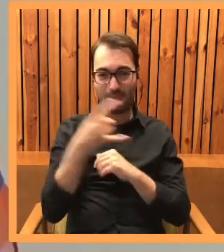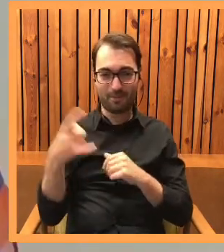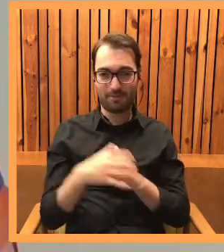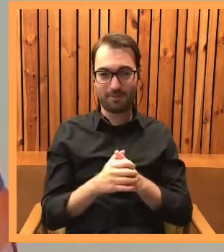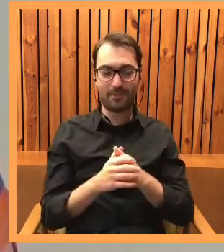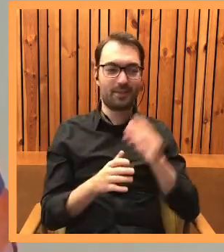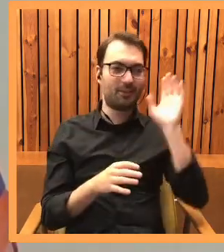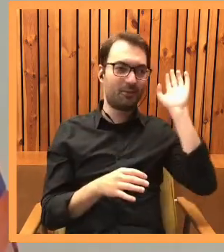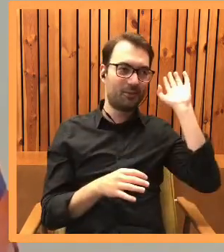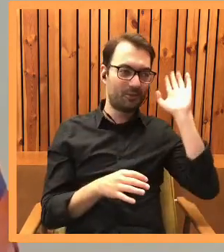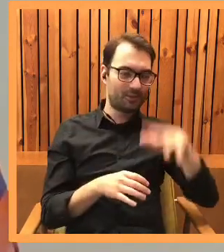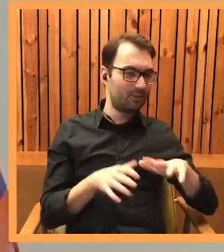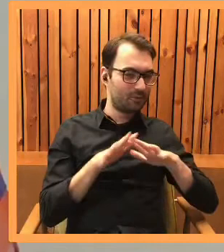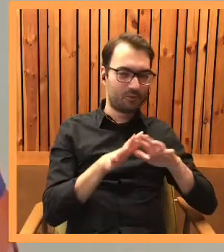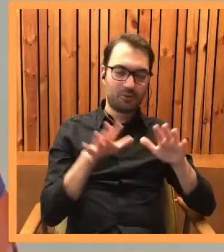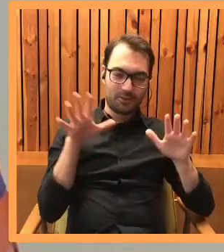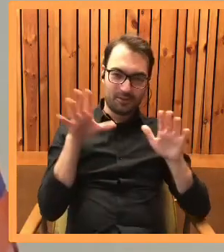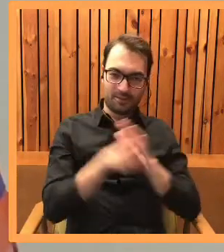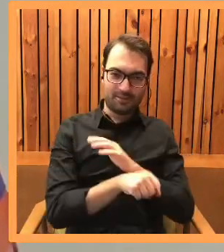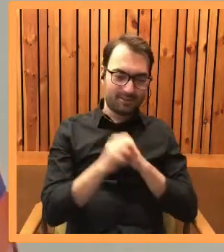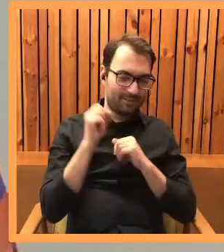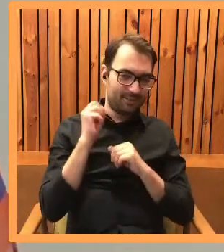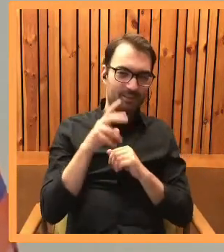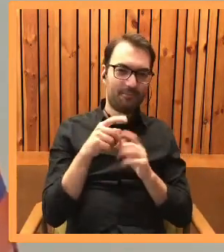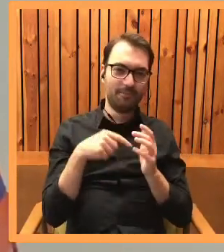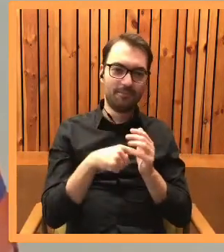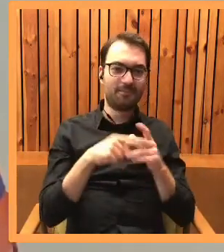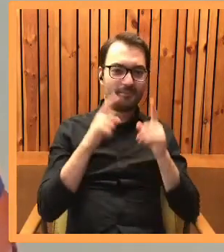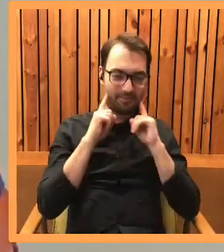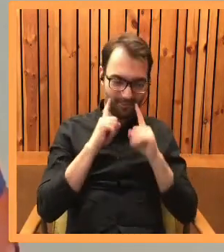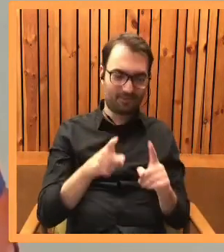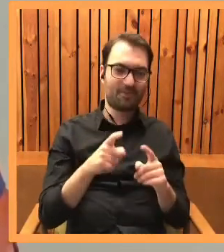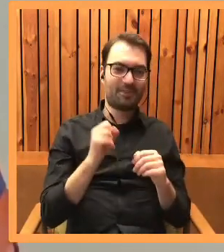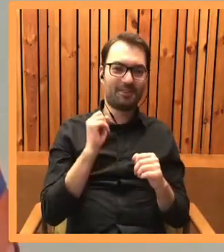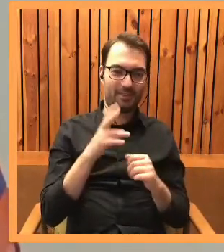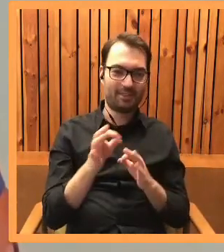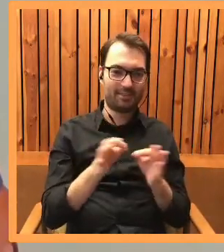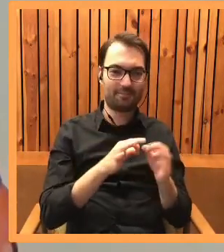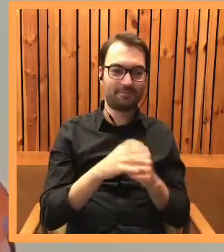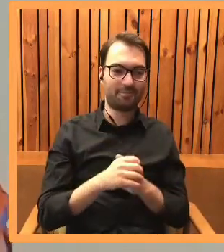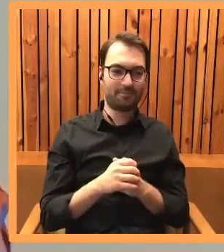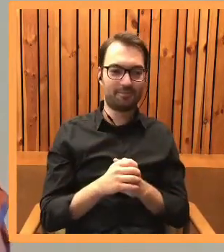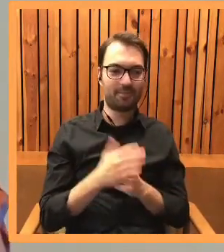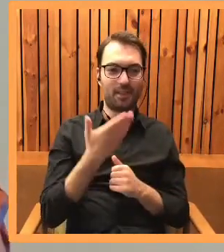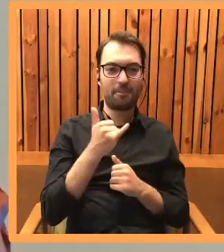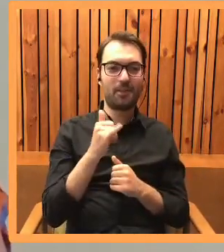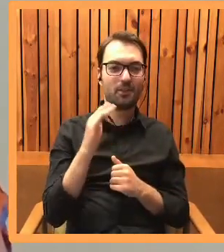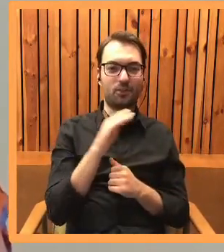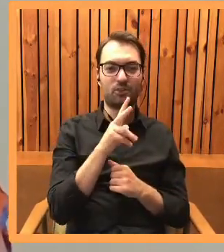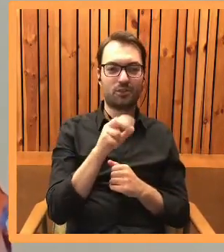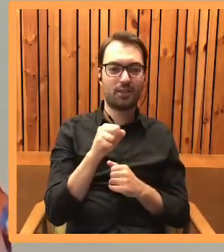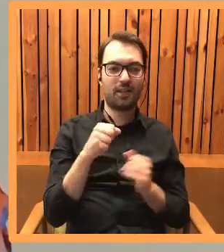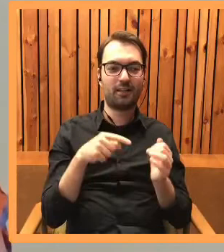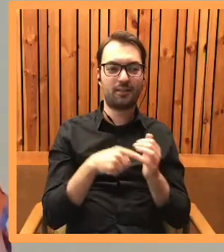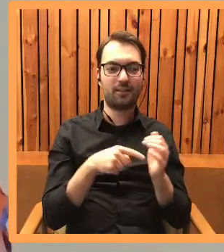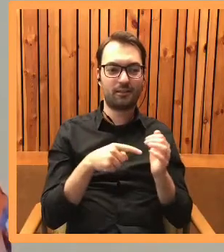Oj, bardzo dużo zniszczeń. I tak, to jest historia prawdziwa. O ile Miszka jeszcze